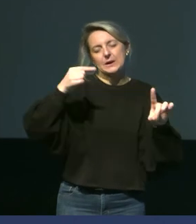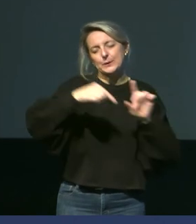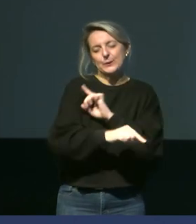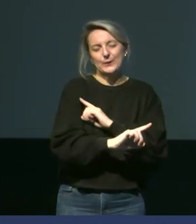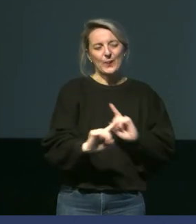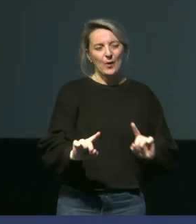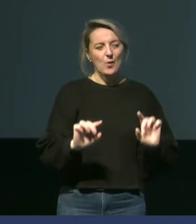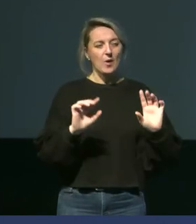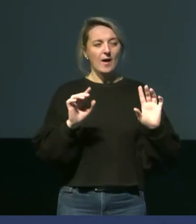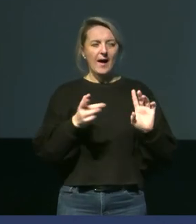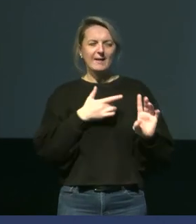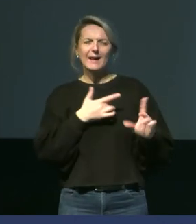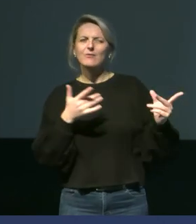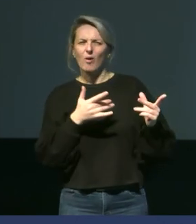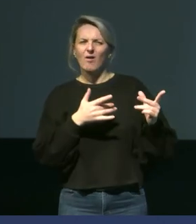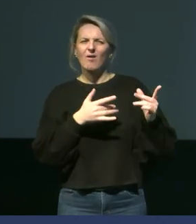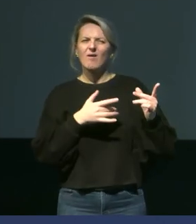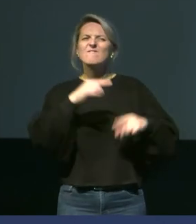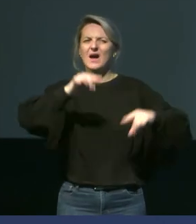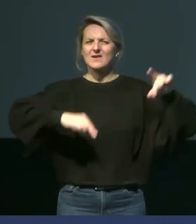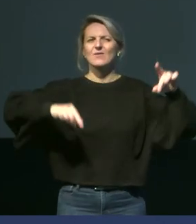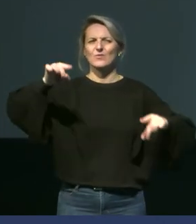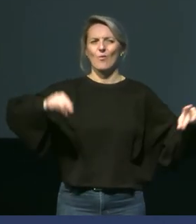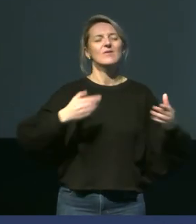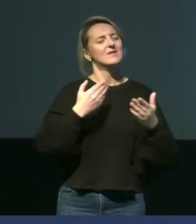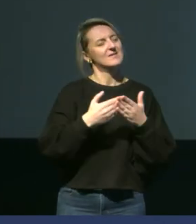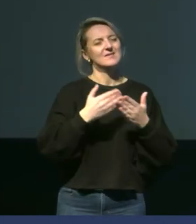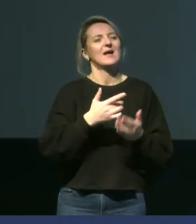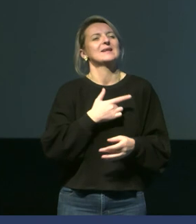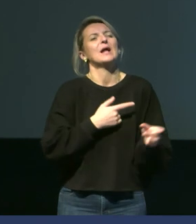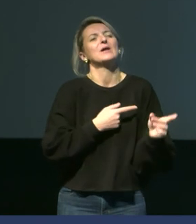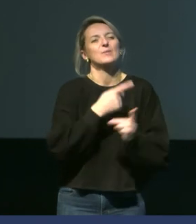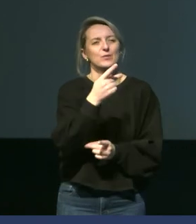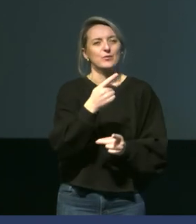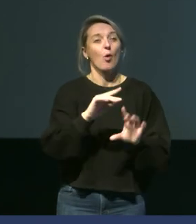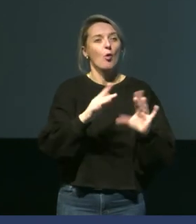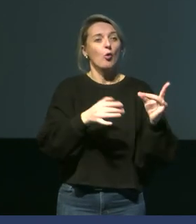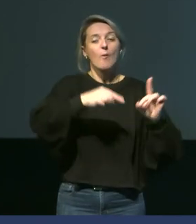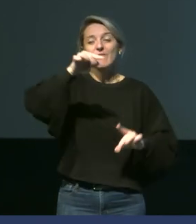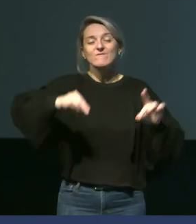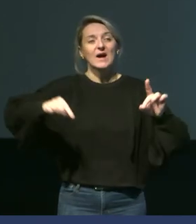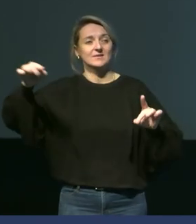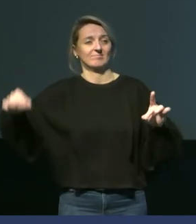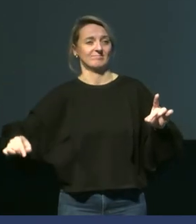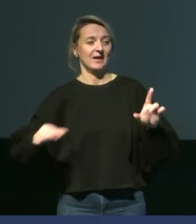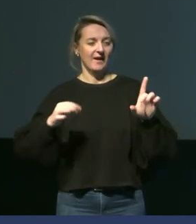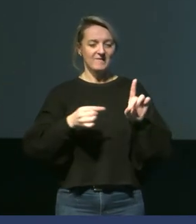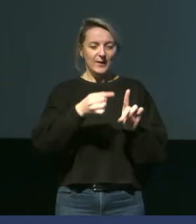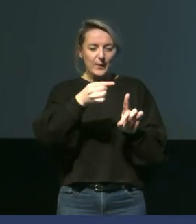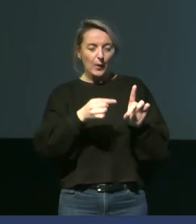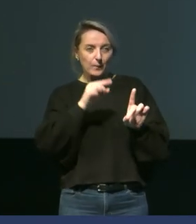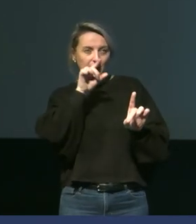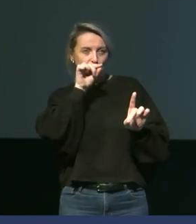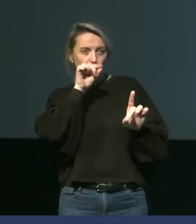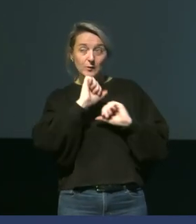qui nous intéresse, c les variations. Ce qui nous intéresse, c'est d'observer le schéma de variation. Et ce qu'on observe, c'est que la température du bec en fonction de la